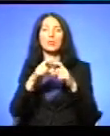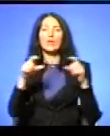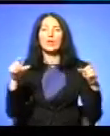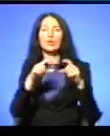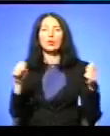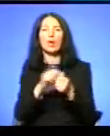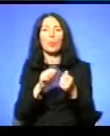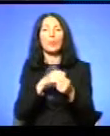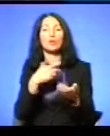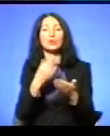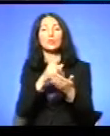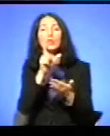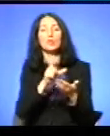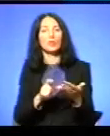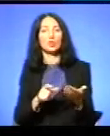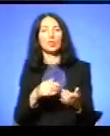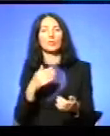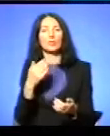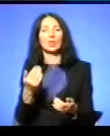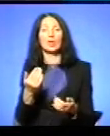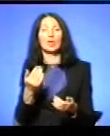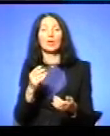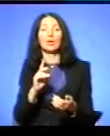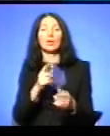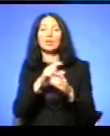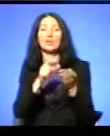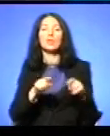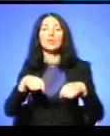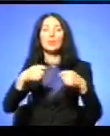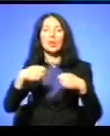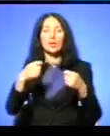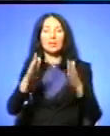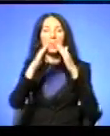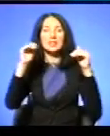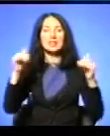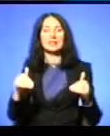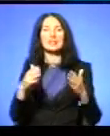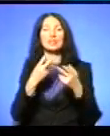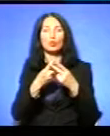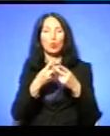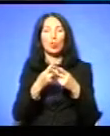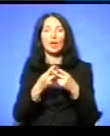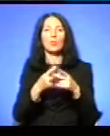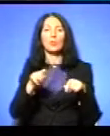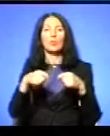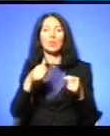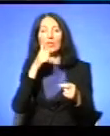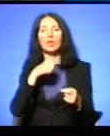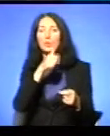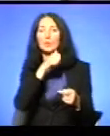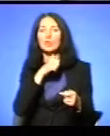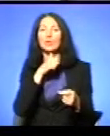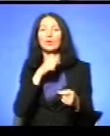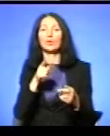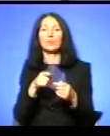І вони, очевидно, конспиративним методом виходили з табору То, як правило, треба було запаювали